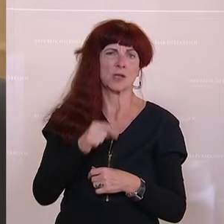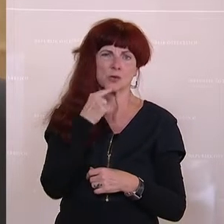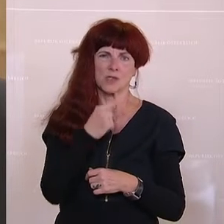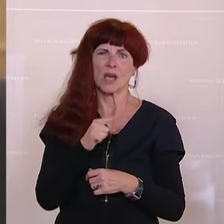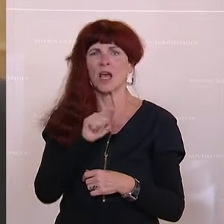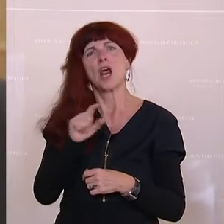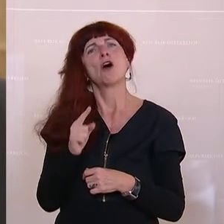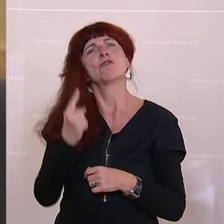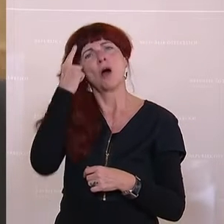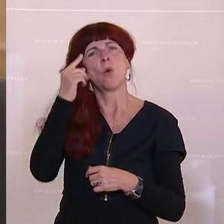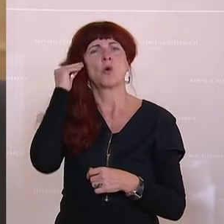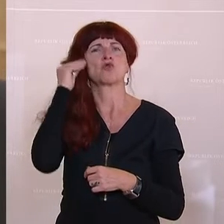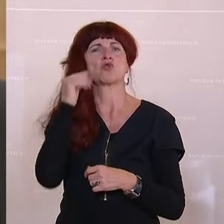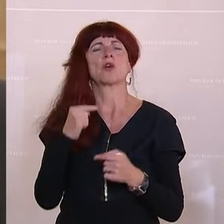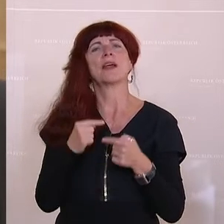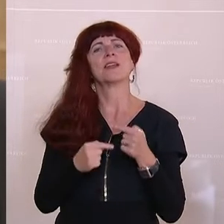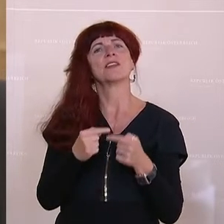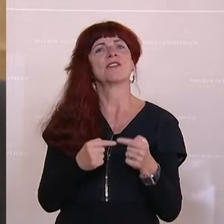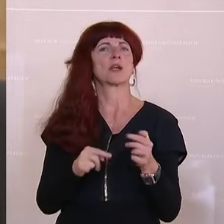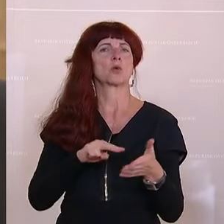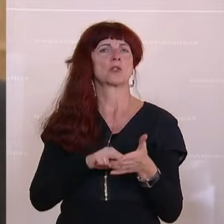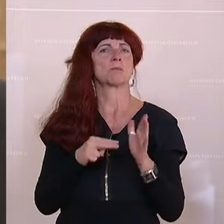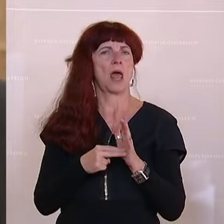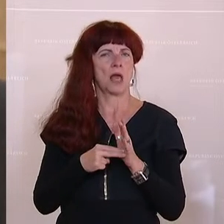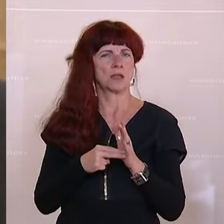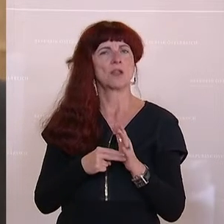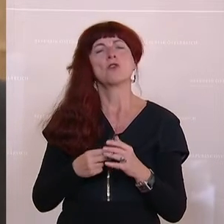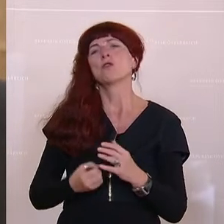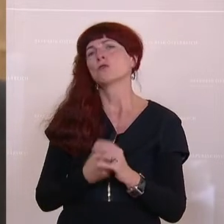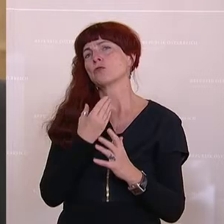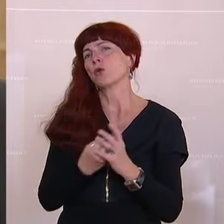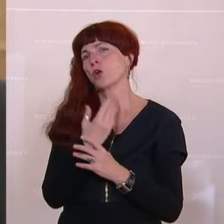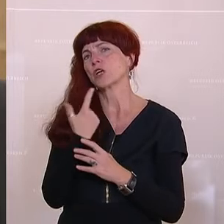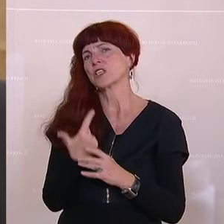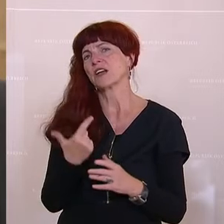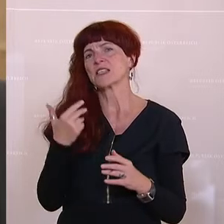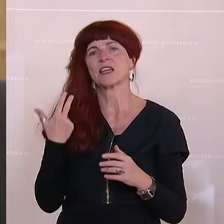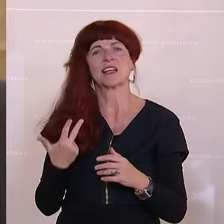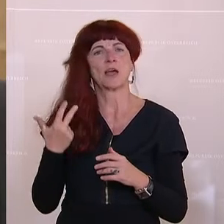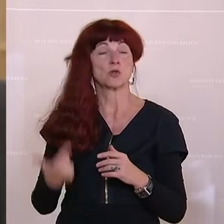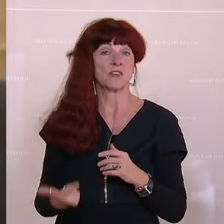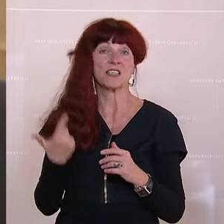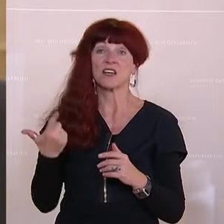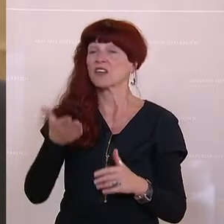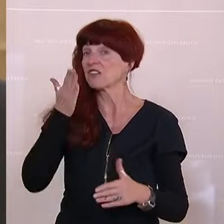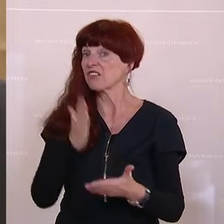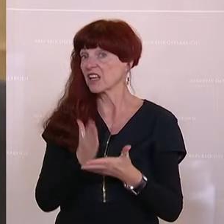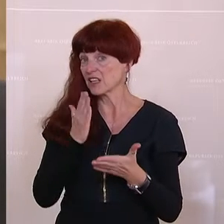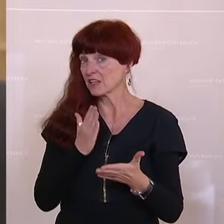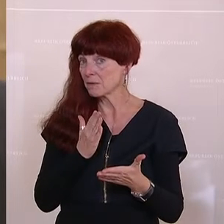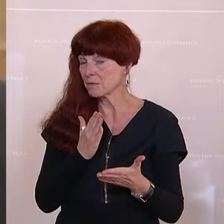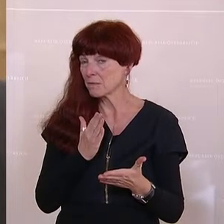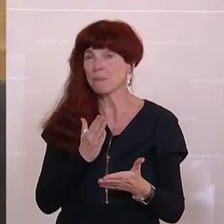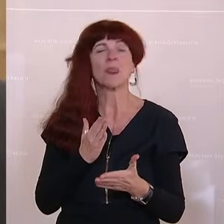Fachhochschulentwicklungsplan wird im Frühjahr 2023 fertiggestellt sein. Es